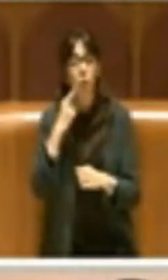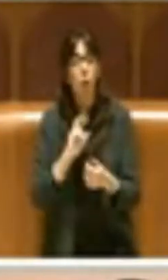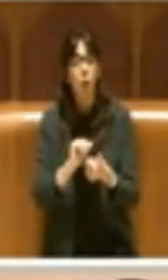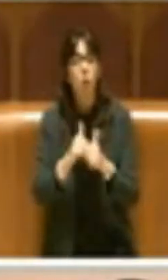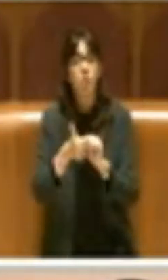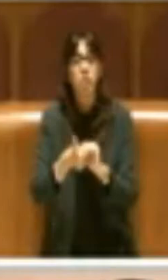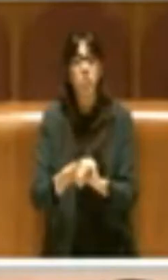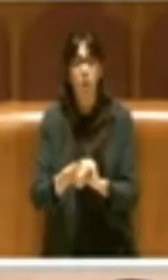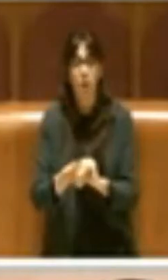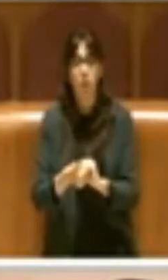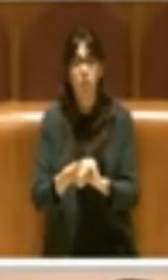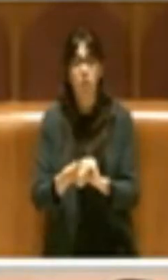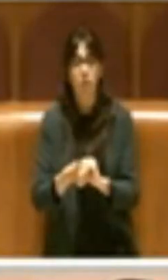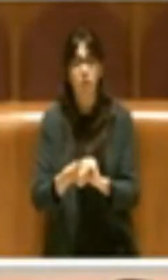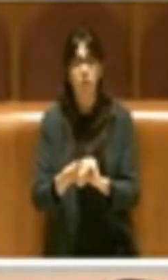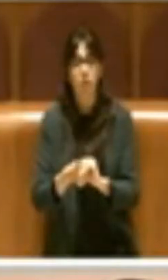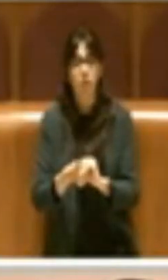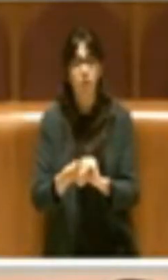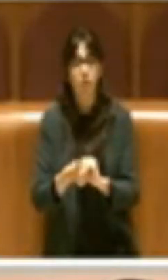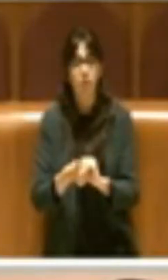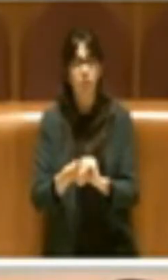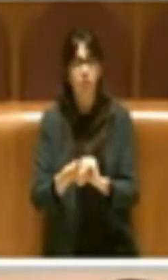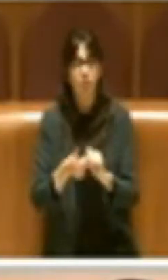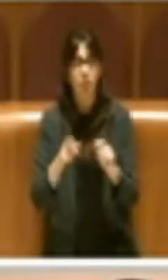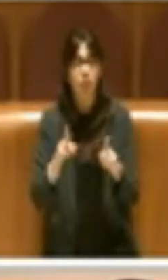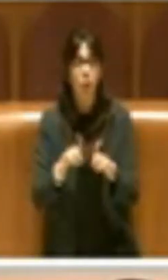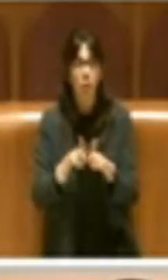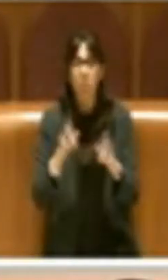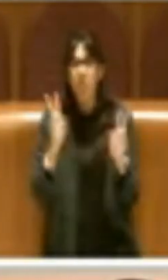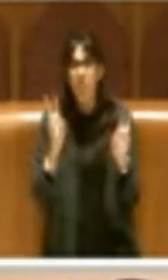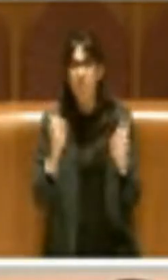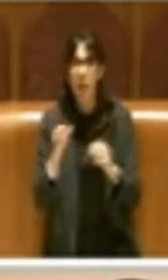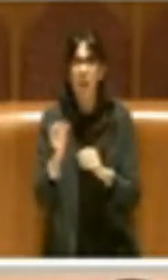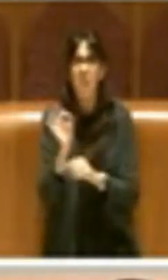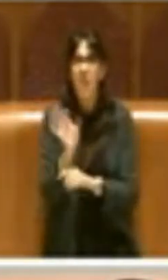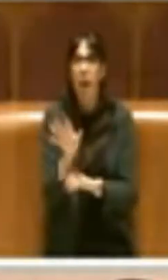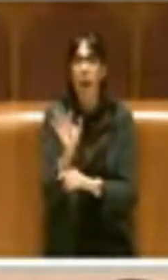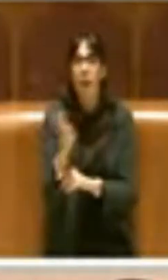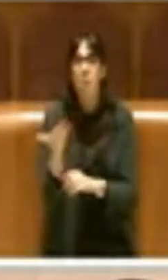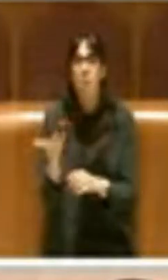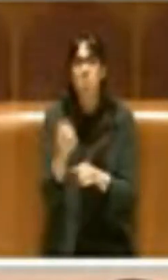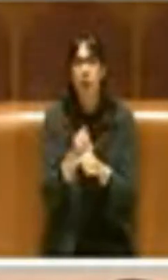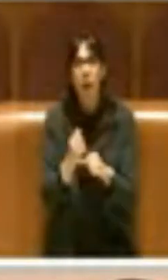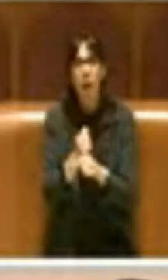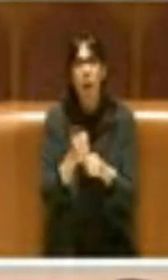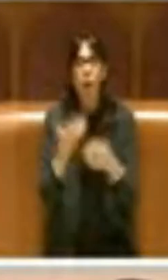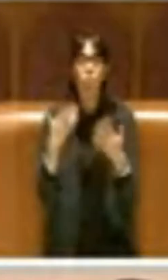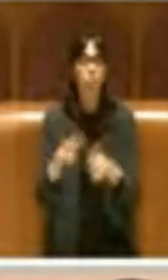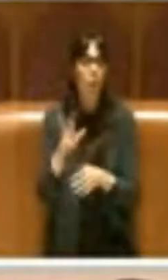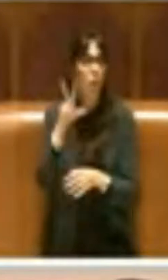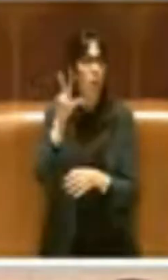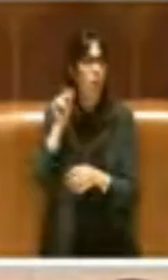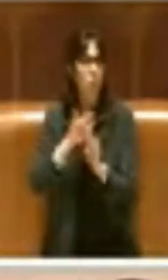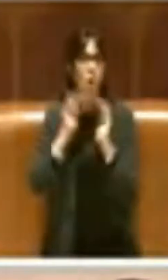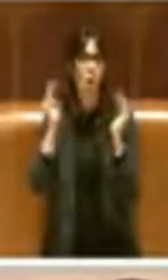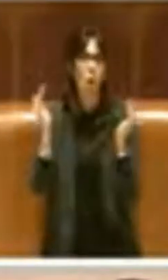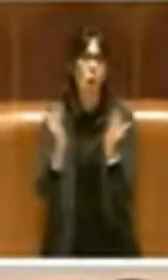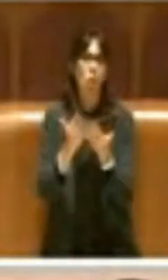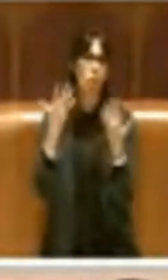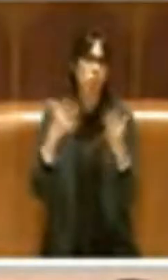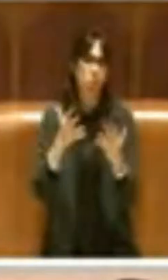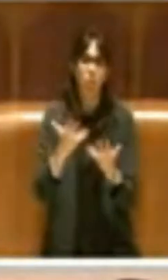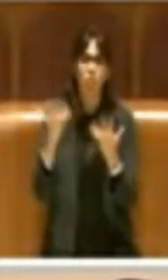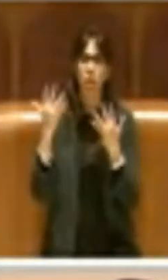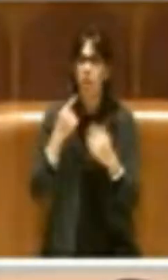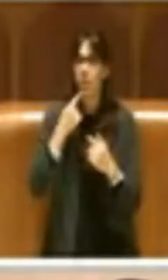come farmaco, come vero e proprio farmaco, è stato già riconosciuto a livello mondiale da una decina di